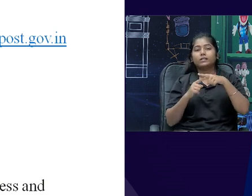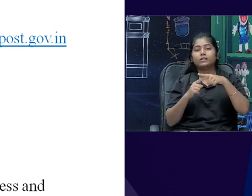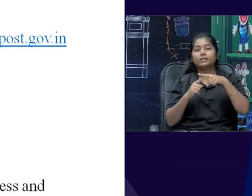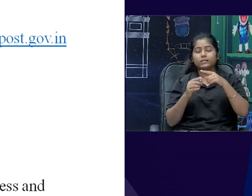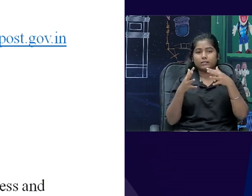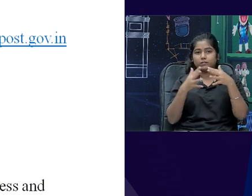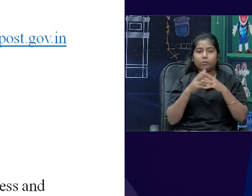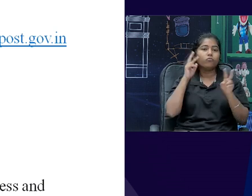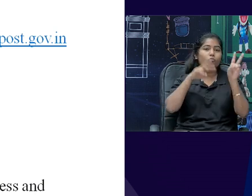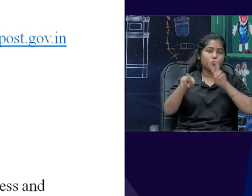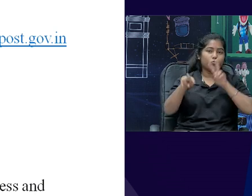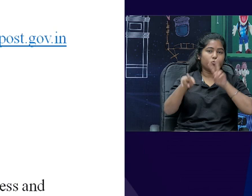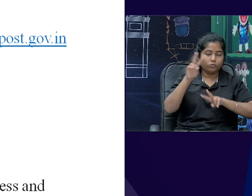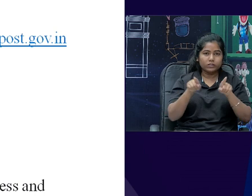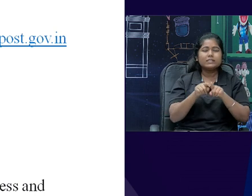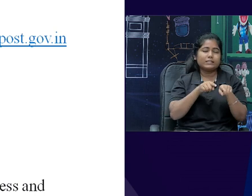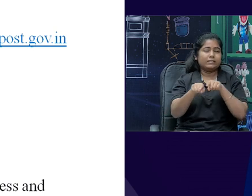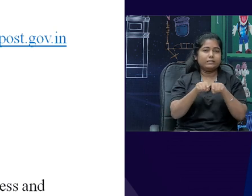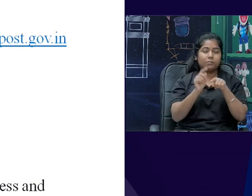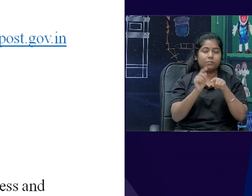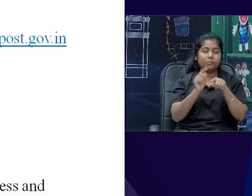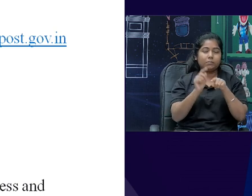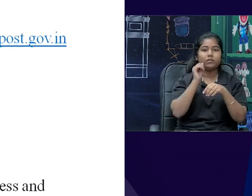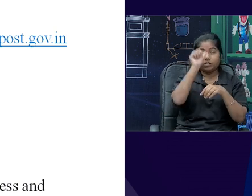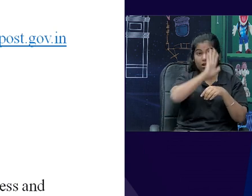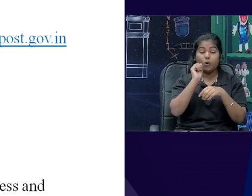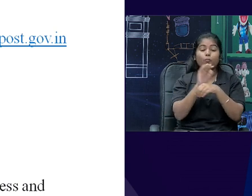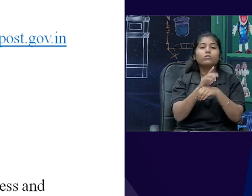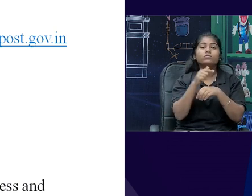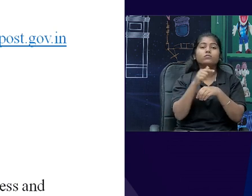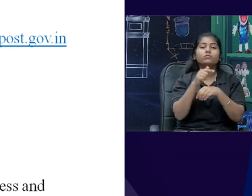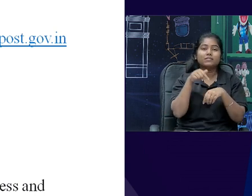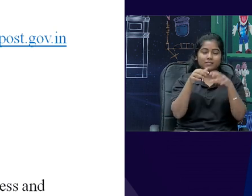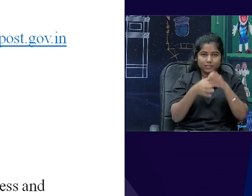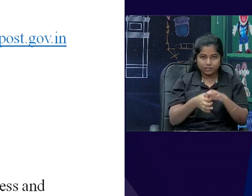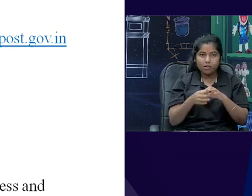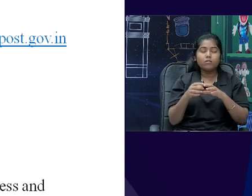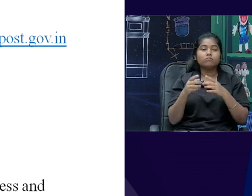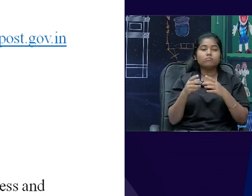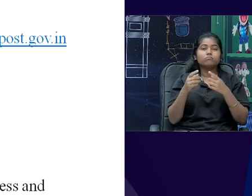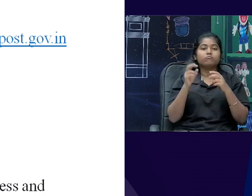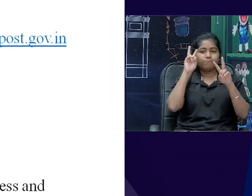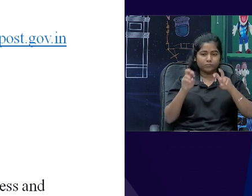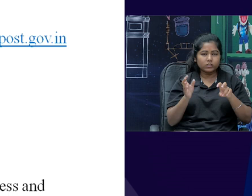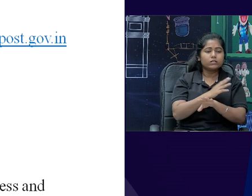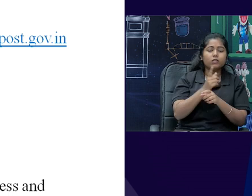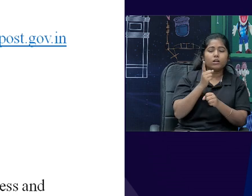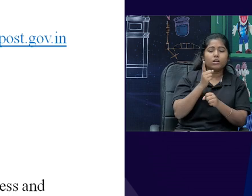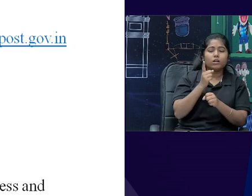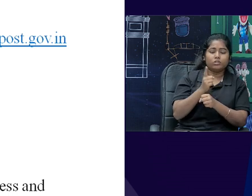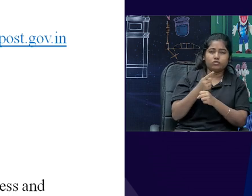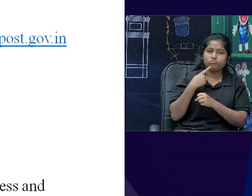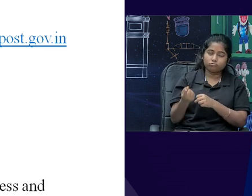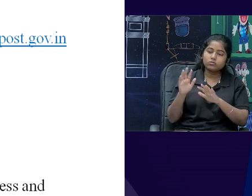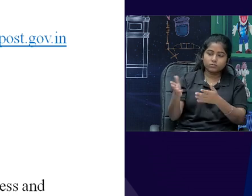आप India post postal department की website पे जाये और teacher बच्चे को पहले ही बोल रहा है अगर बच्चे को कोई challenge है visual